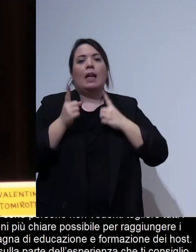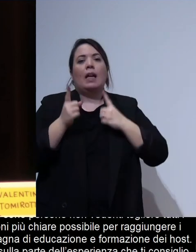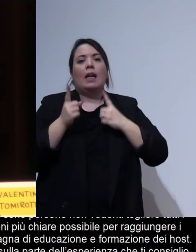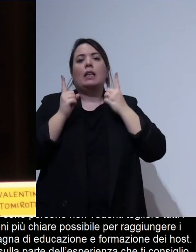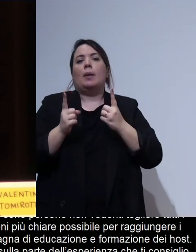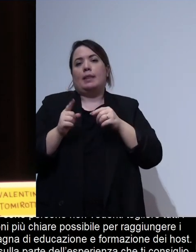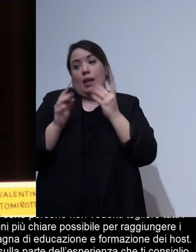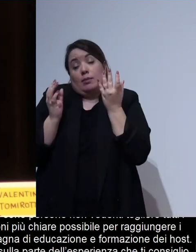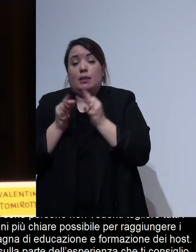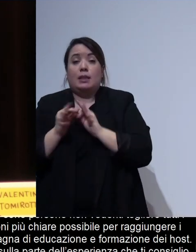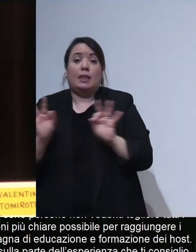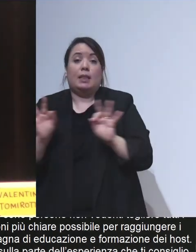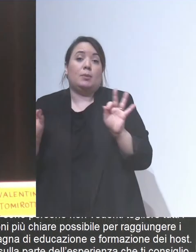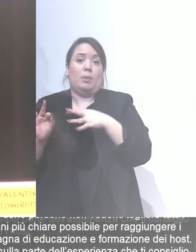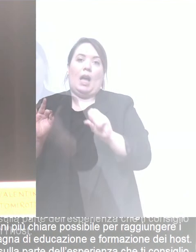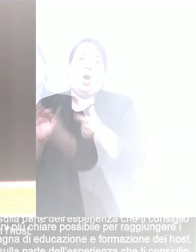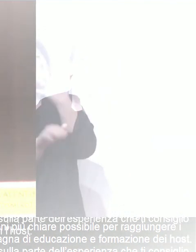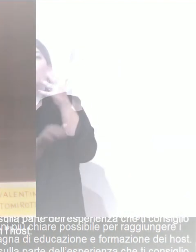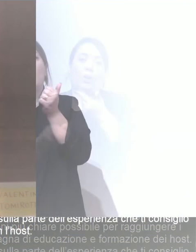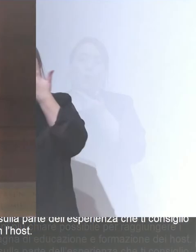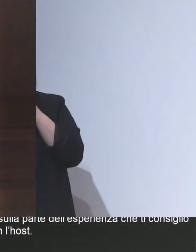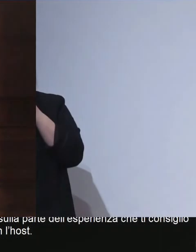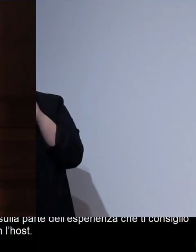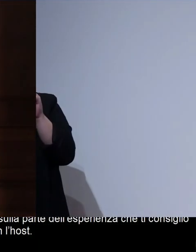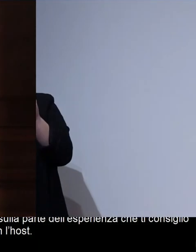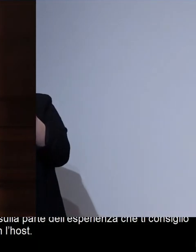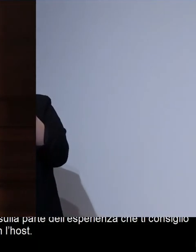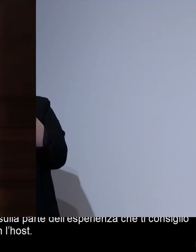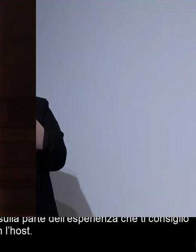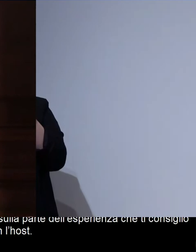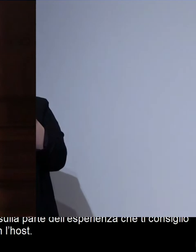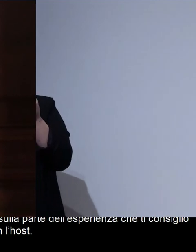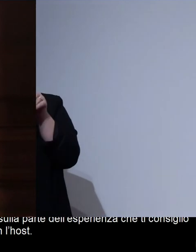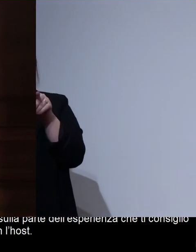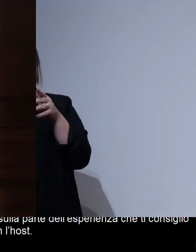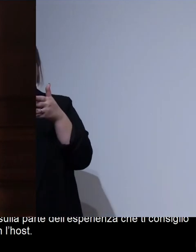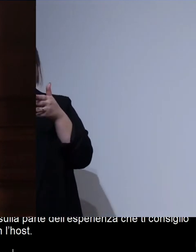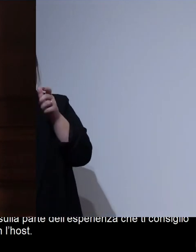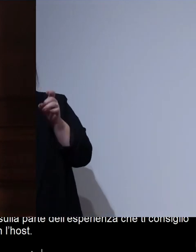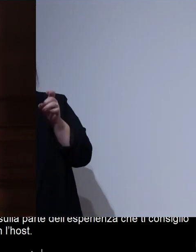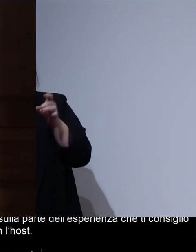disponibilità con l'host rispetto all'accessibilità per le persone sorde